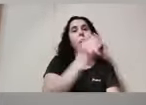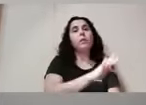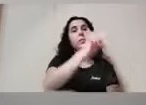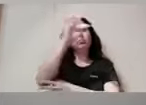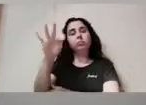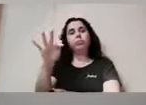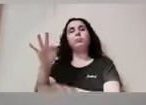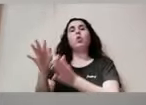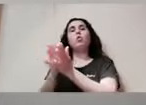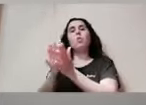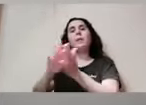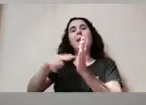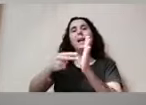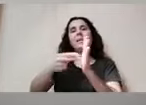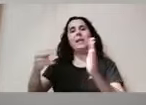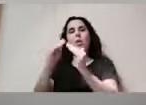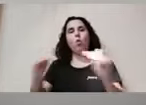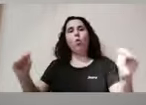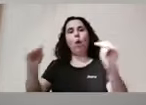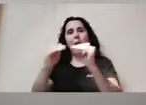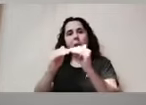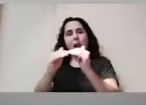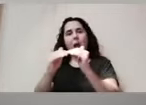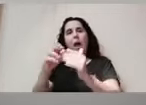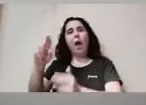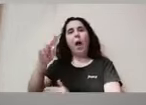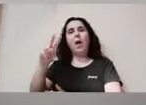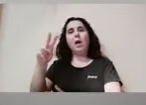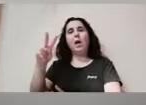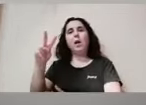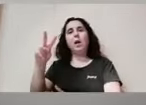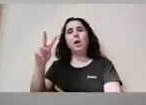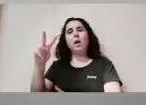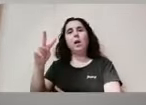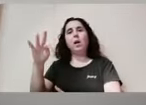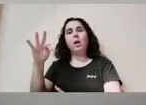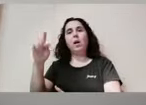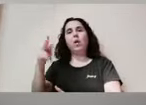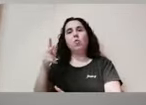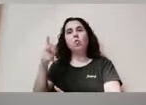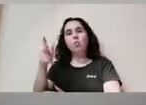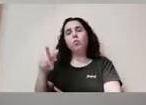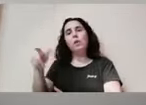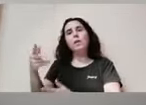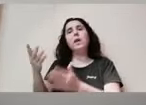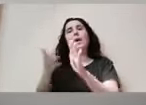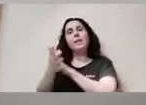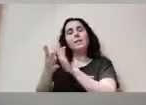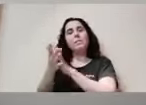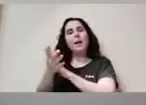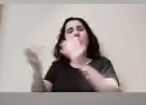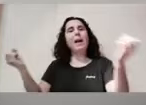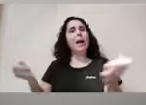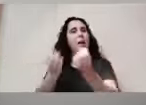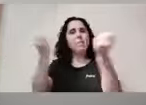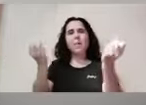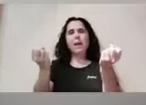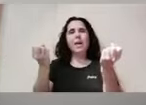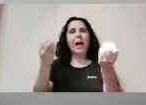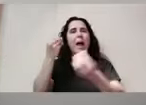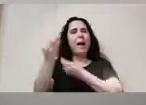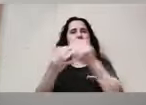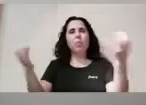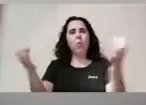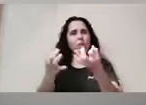donar pas a Ruth, que és la tècnia d'igualtat del Departament, on va explicar-nos més concretament en què consistís aquesta campanya. Que